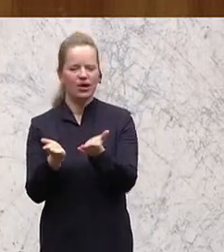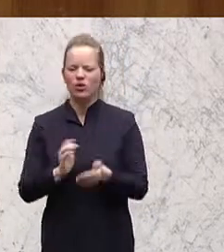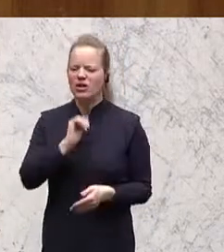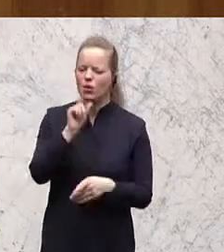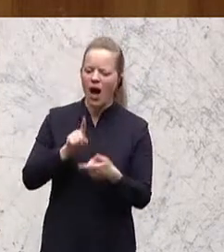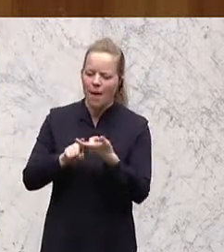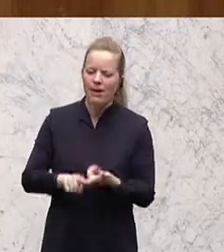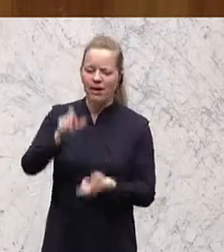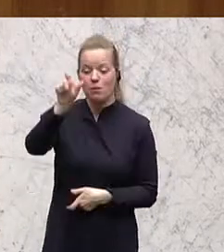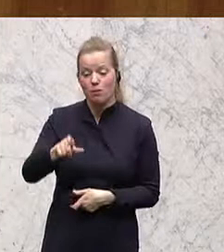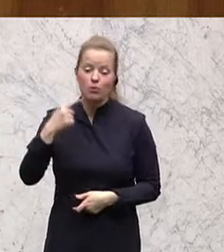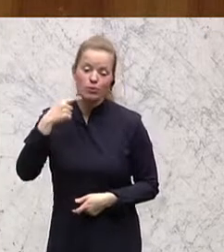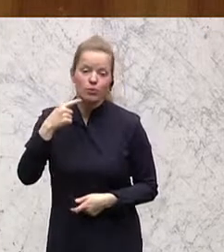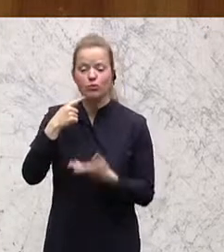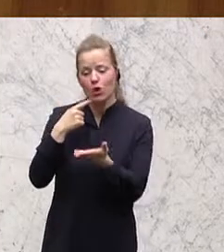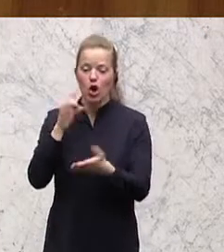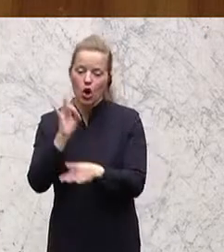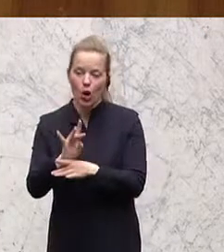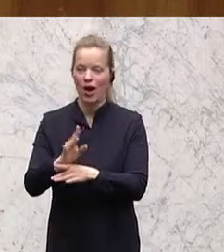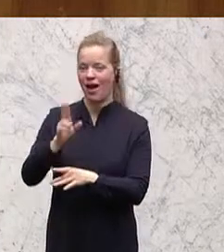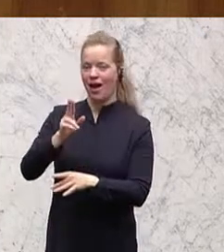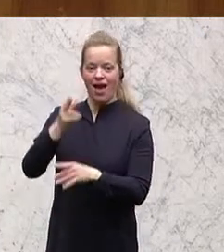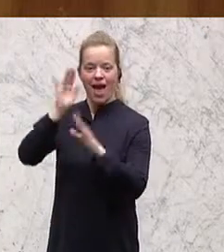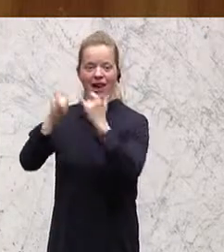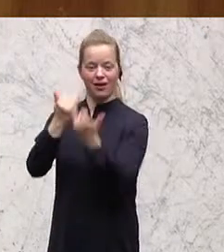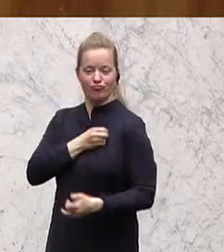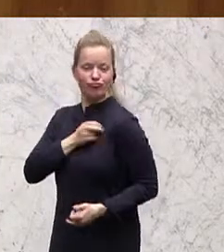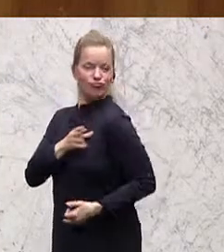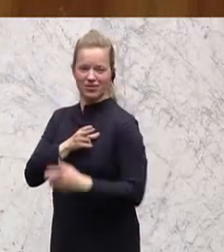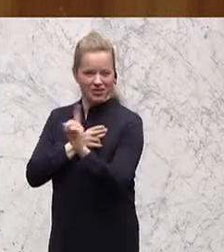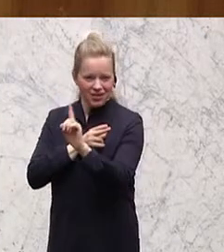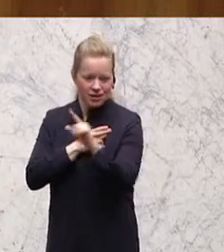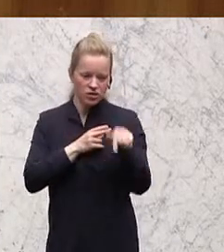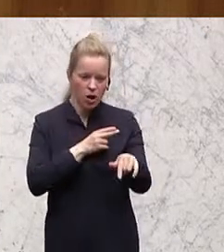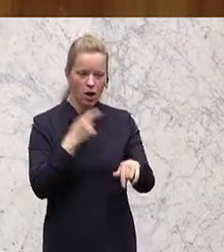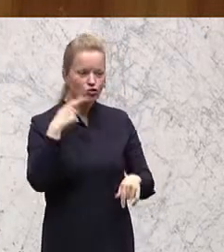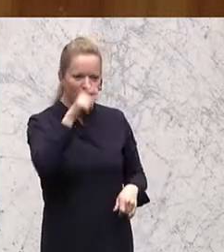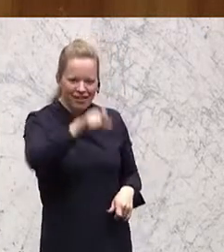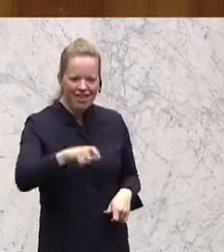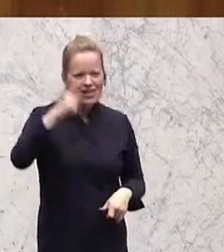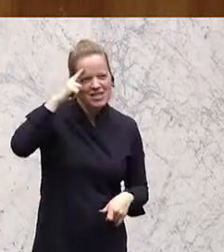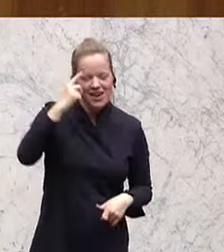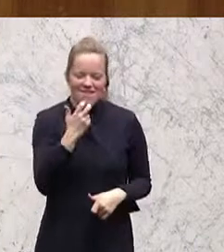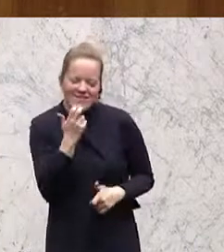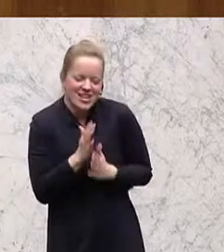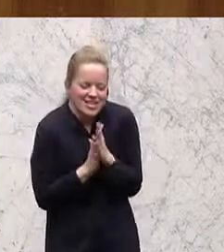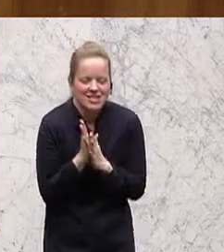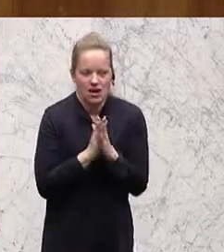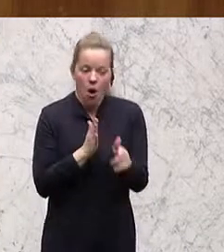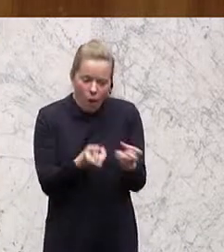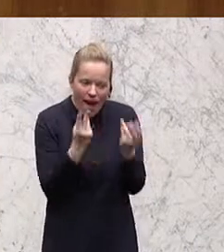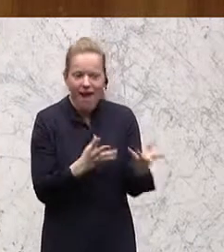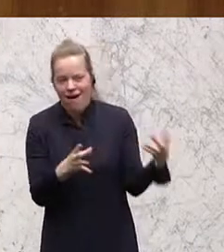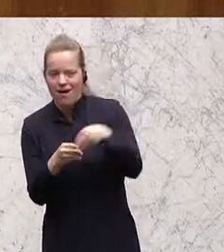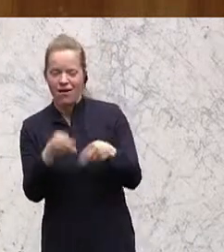reiche Eltern zu haben. Studieren soll für jene sein, die den Willen für Leistung haben, die auch Wissensdurst haben. Man würde meinen, dass mit den steigenden